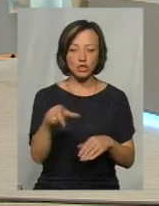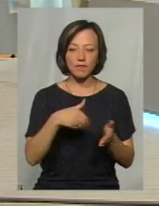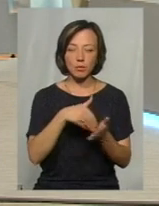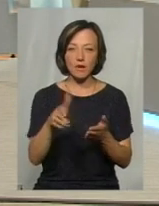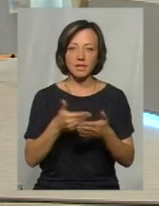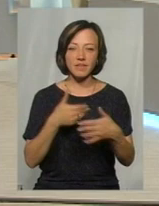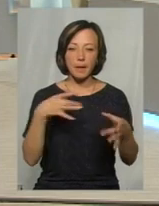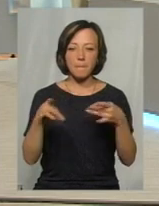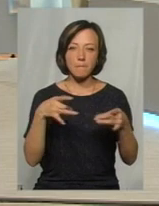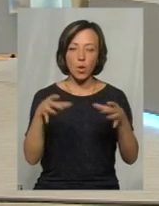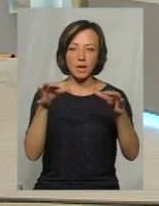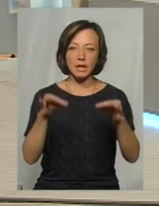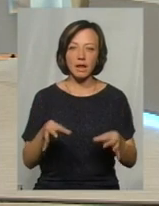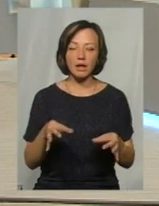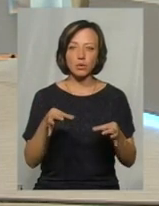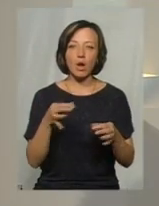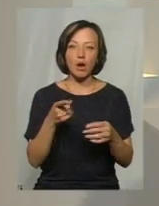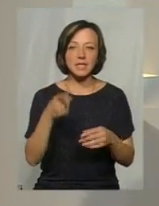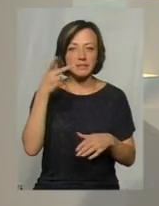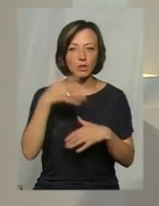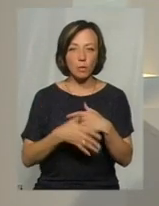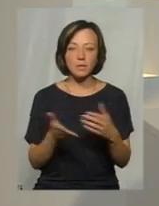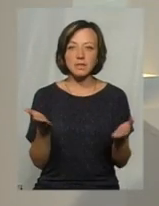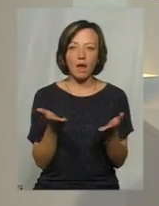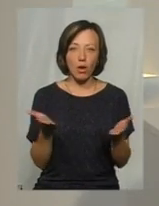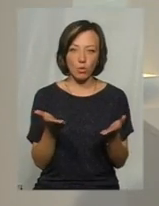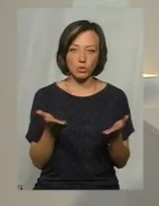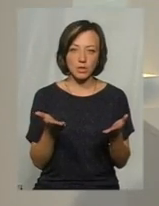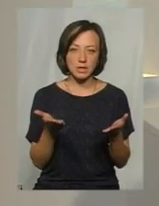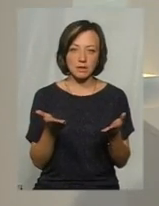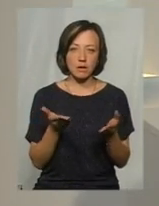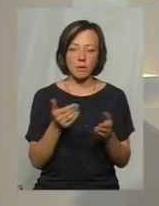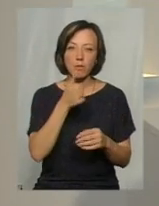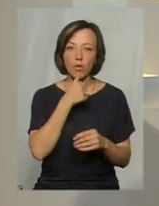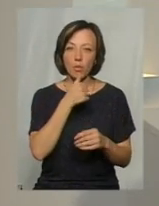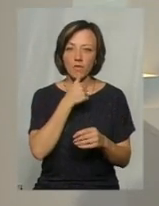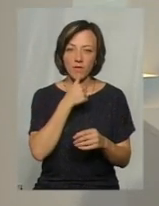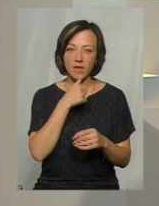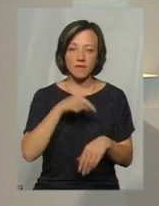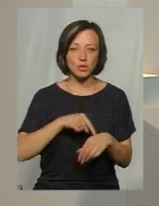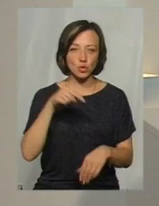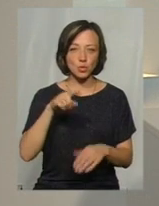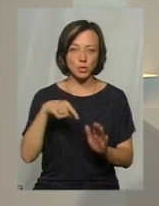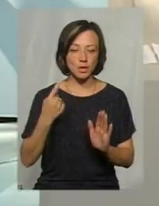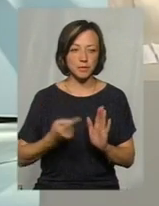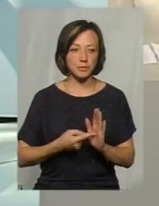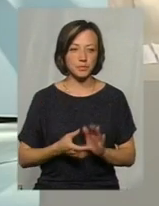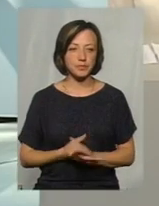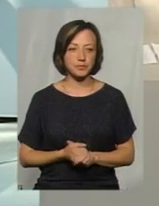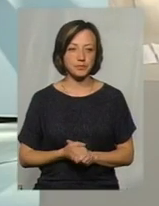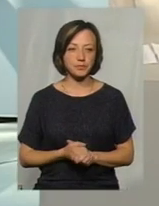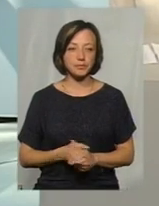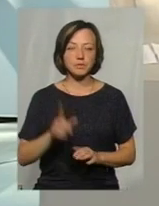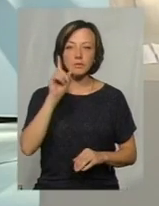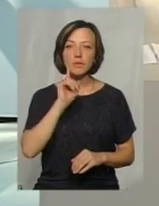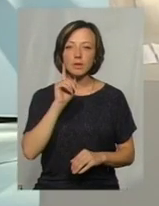пластику, і таким чином свідомість, можливо, якось пробували відчути? Ну, поки